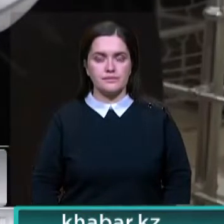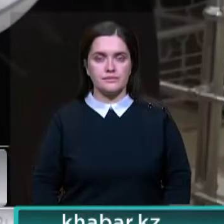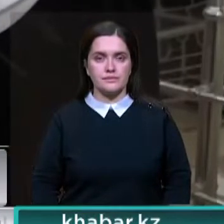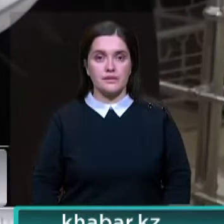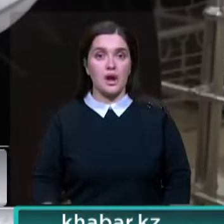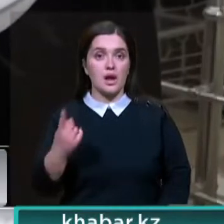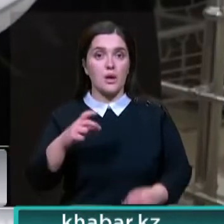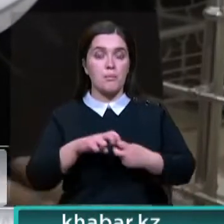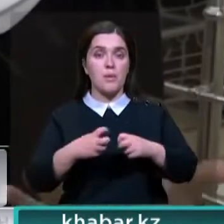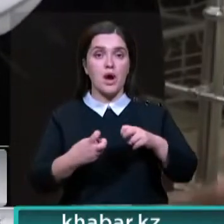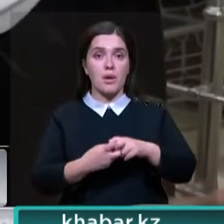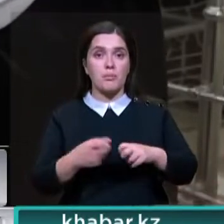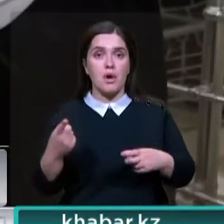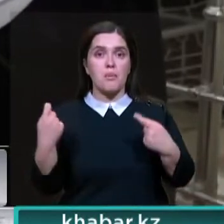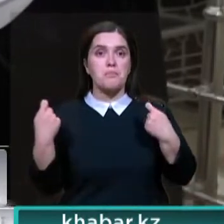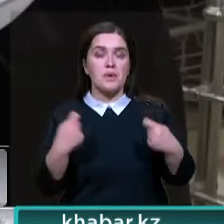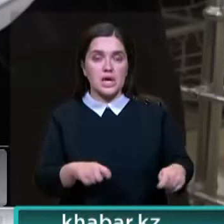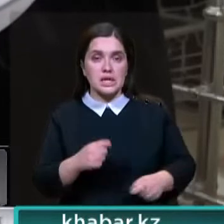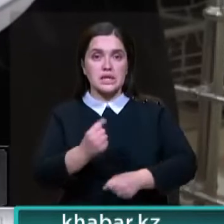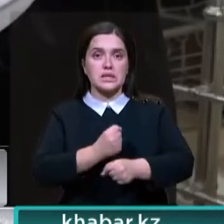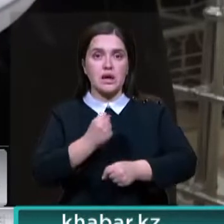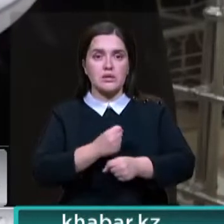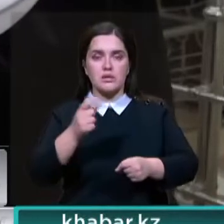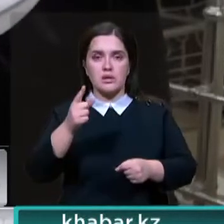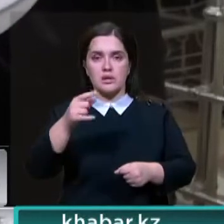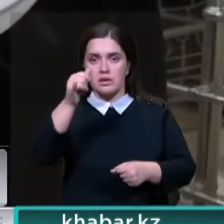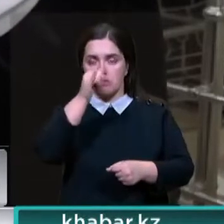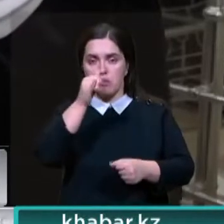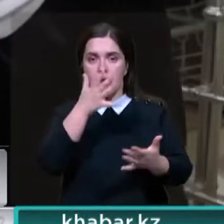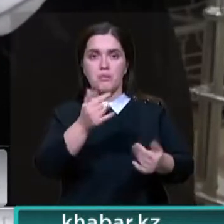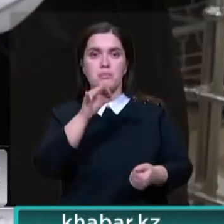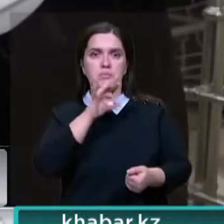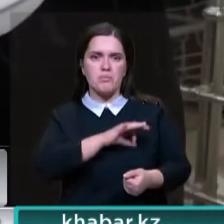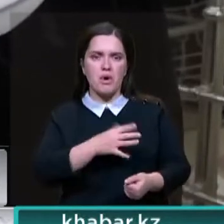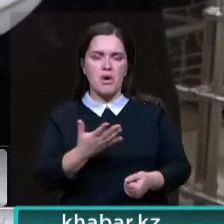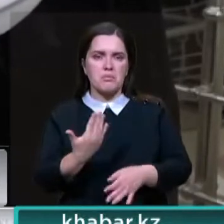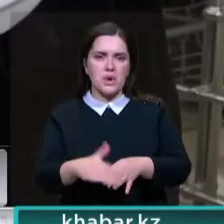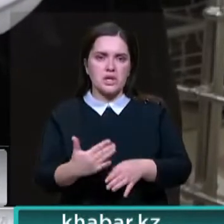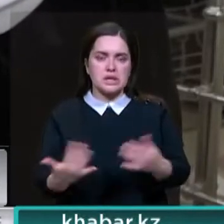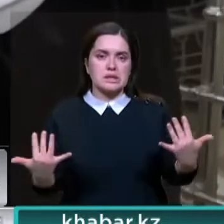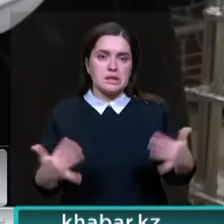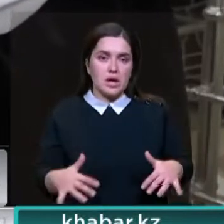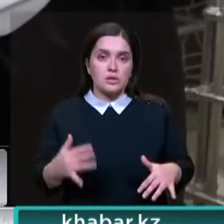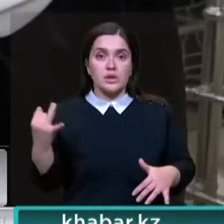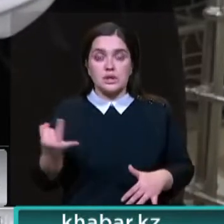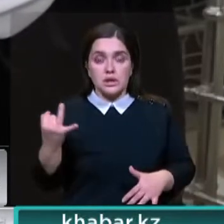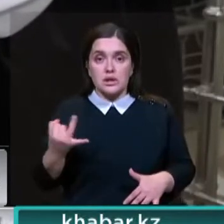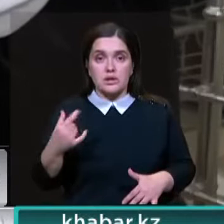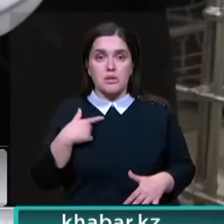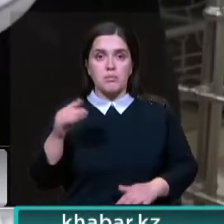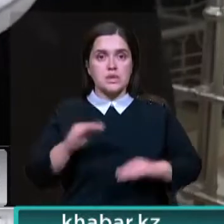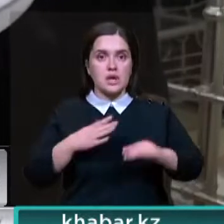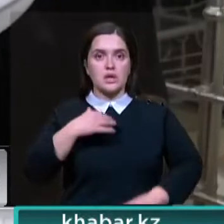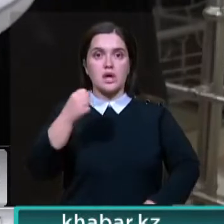Единственная проблема наших ремесленников – это продажа изделий. Многие не могут получить прибыль и постепенно теряют интерес к своему творчеству. Учитывая это, мы создали наш